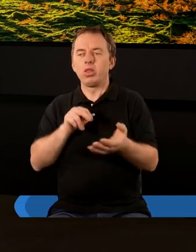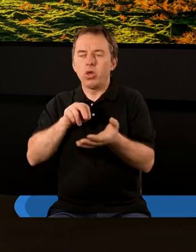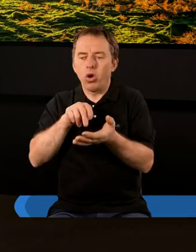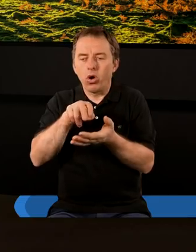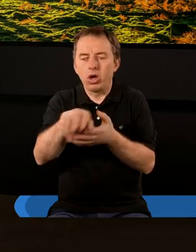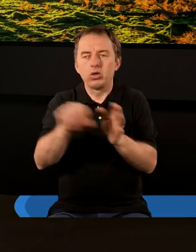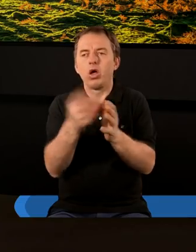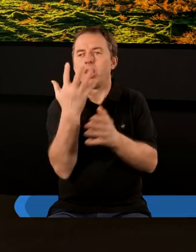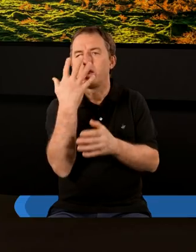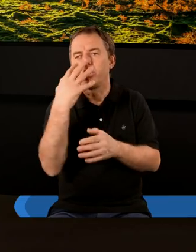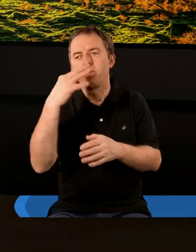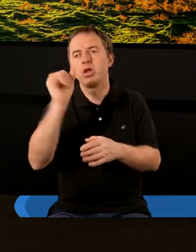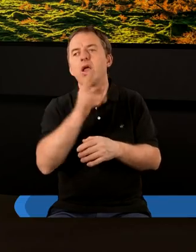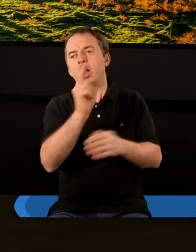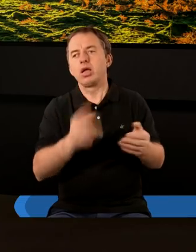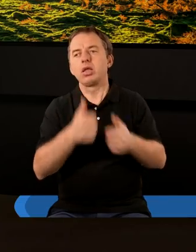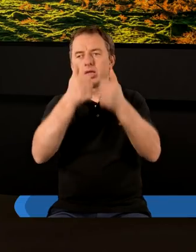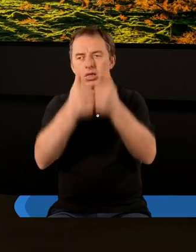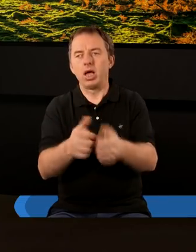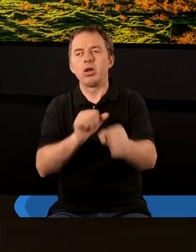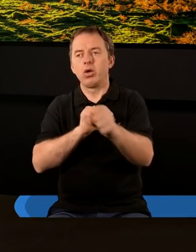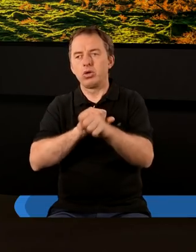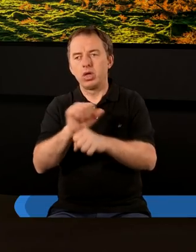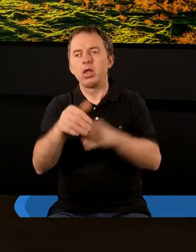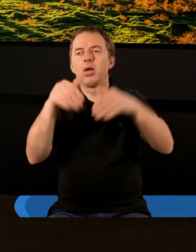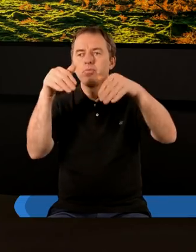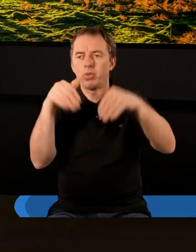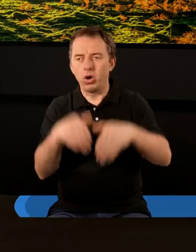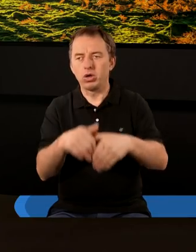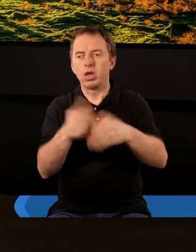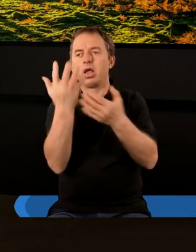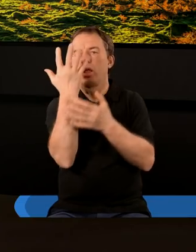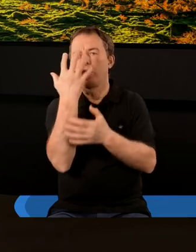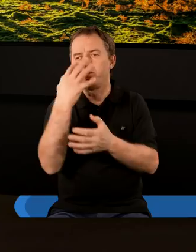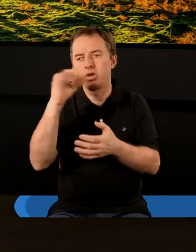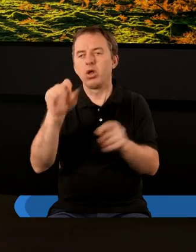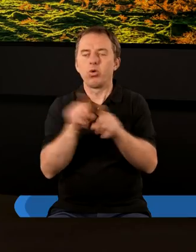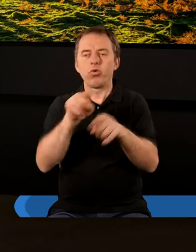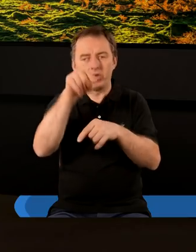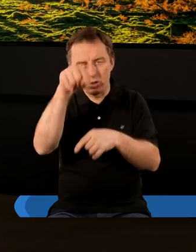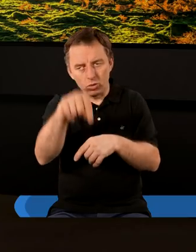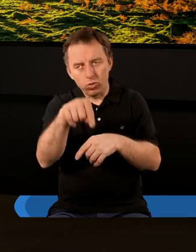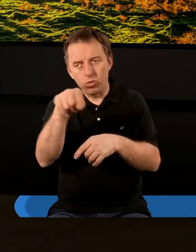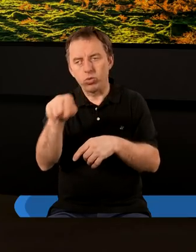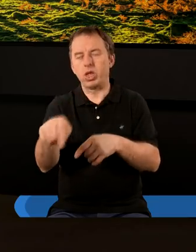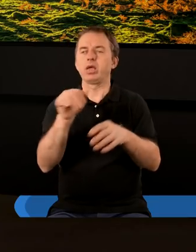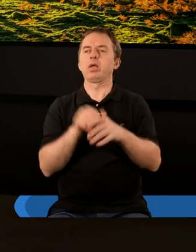dochodzenia do zwycięstwa bo z każdego stanu jest możliwość zwycięstwa również tutaj